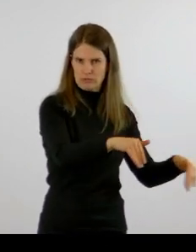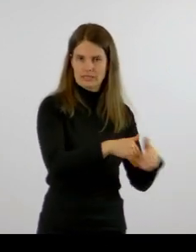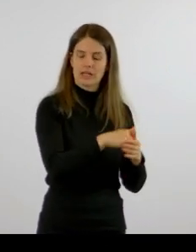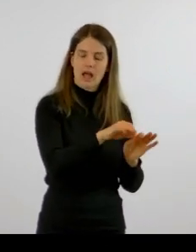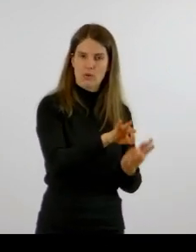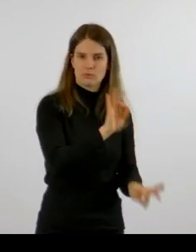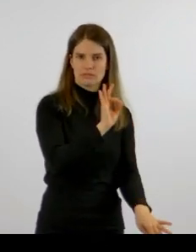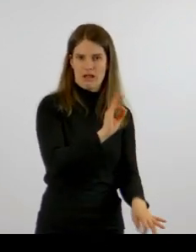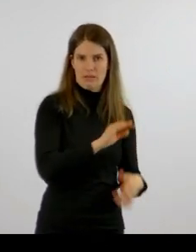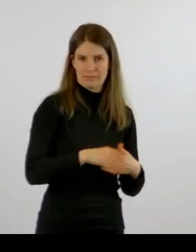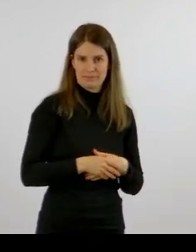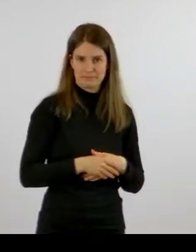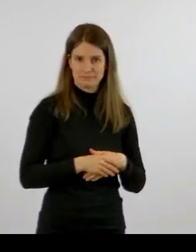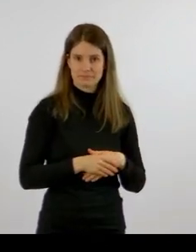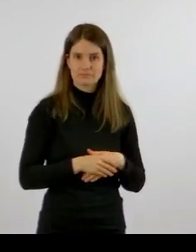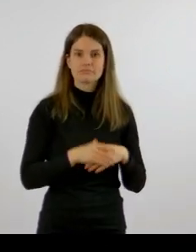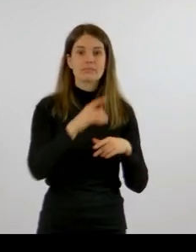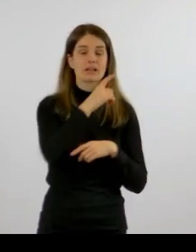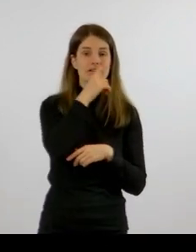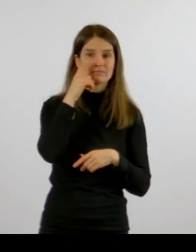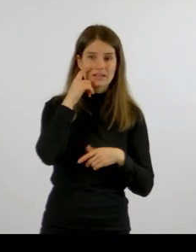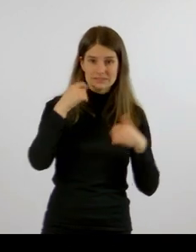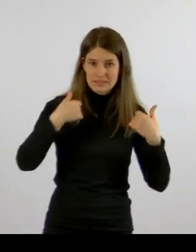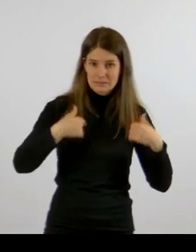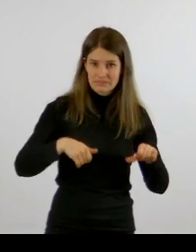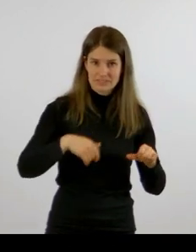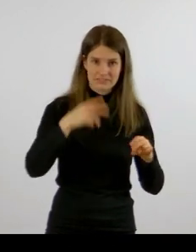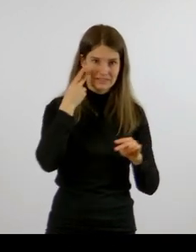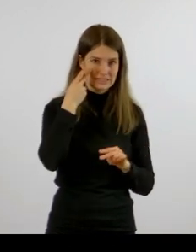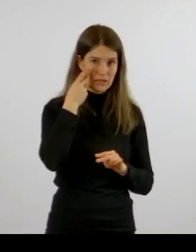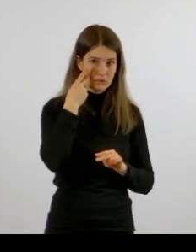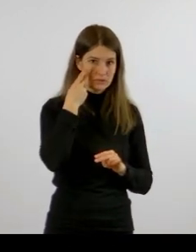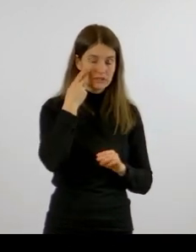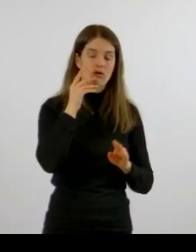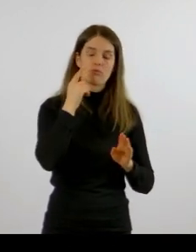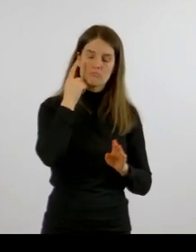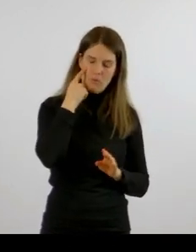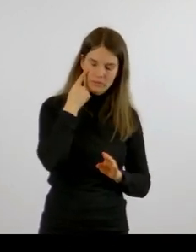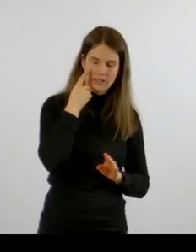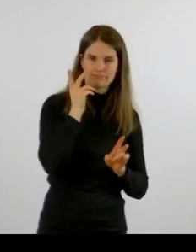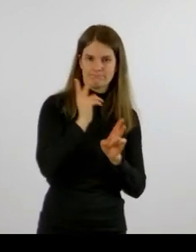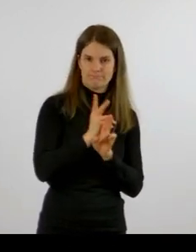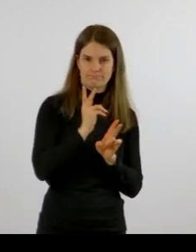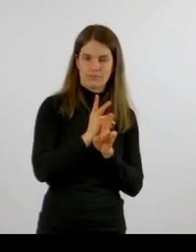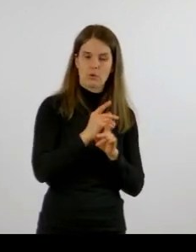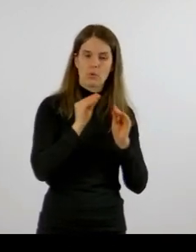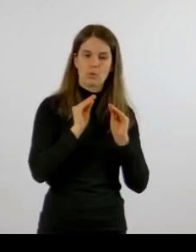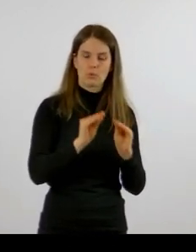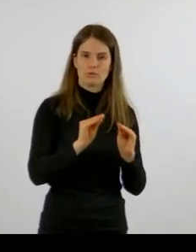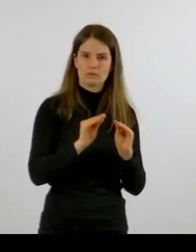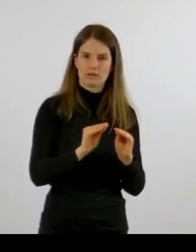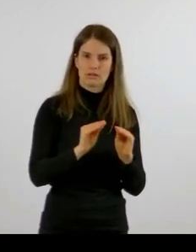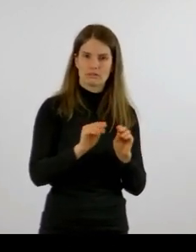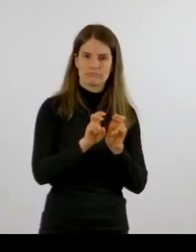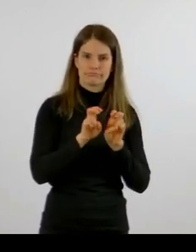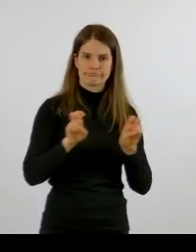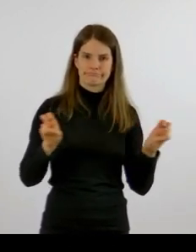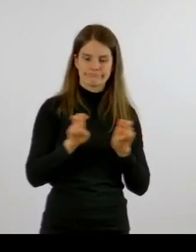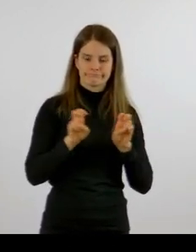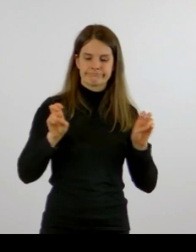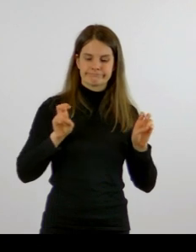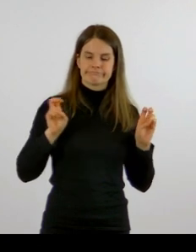Bei der Maskenpflicht ist es so, dass sie im Moment auch noch während des Unterrichts beziehungsweise auch im Hort